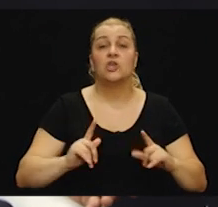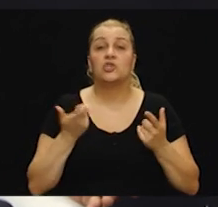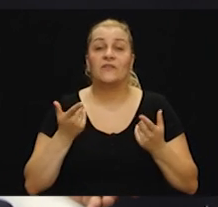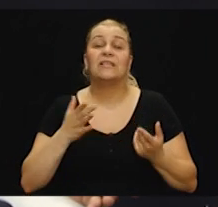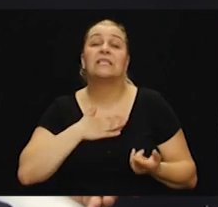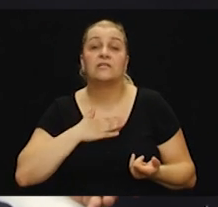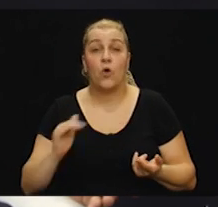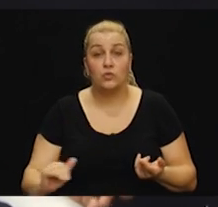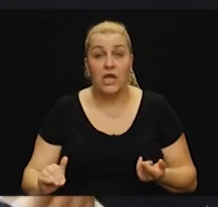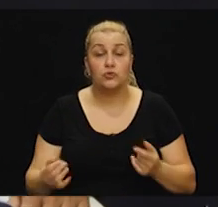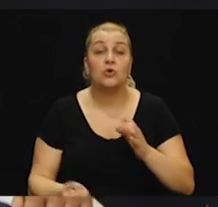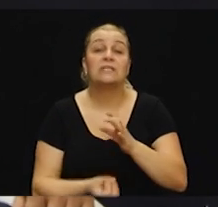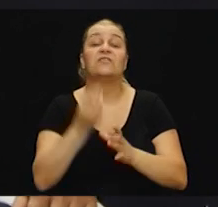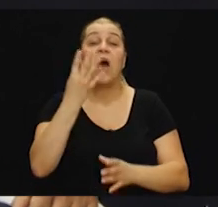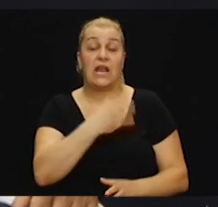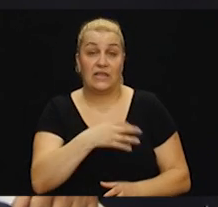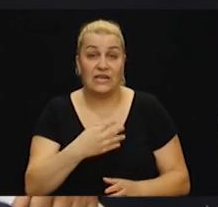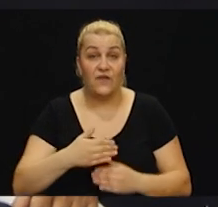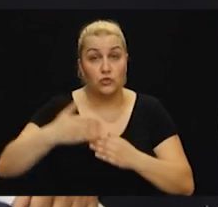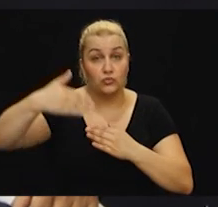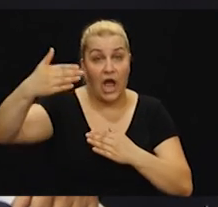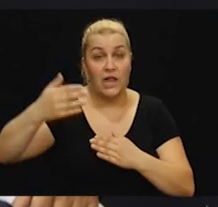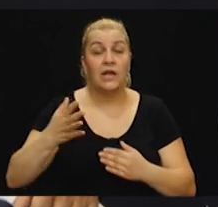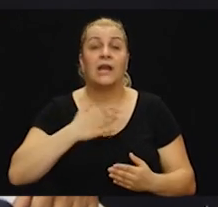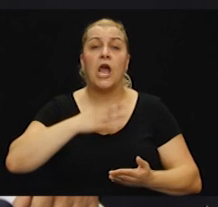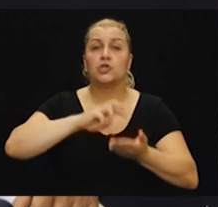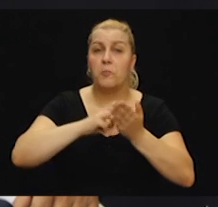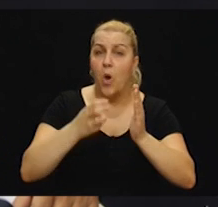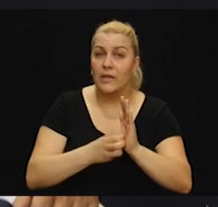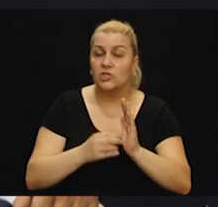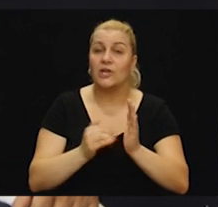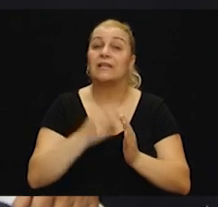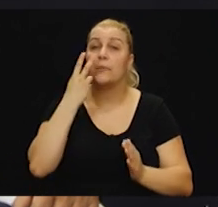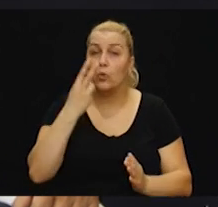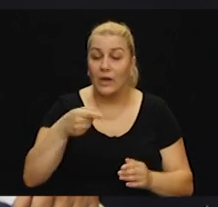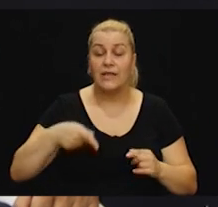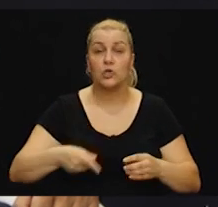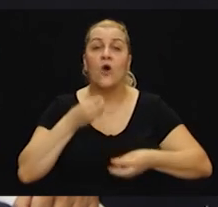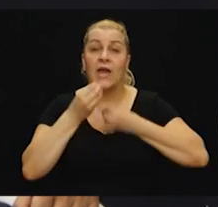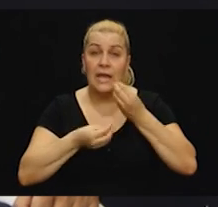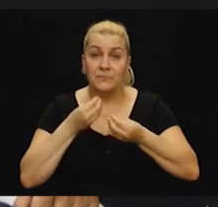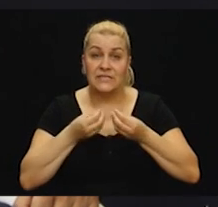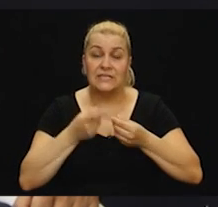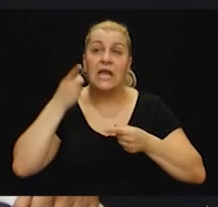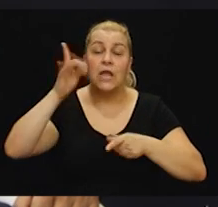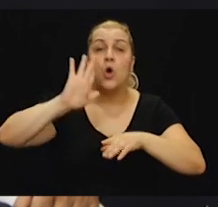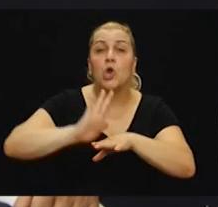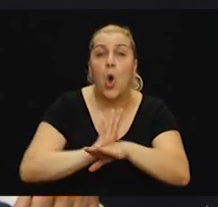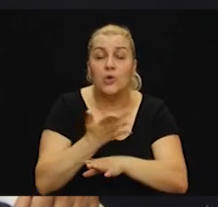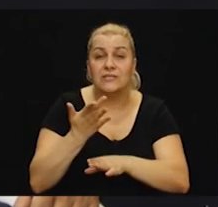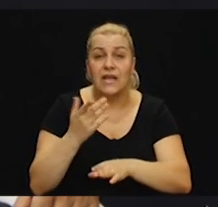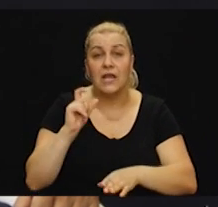treba stvarati Hrvatsku, naši političari treba gledati ove omisije da i oni osjete